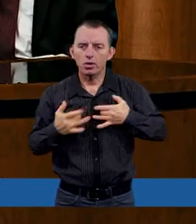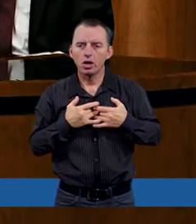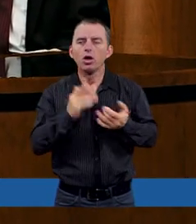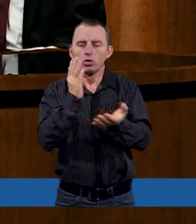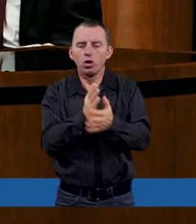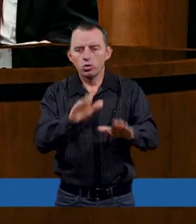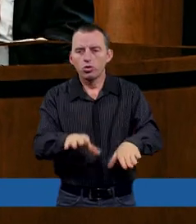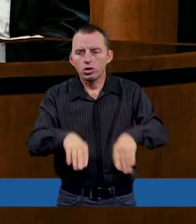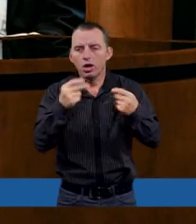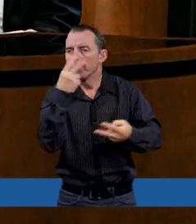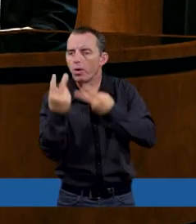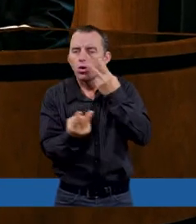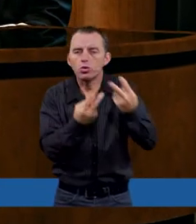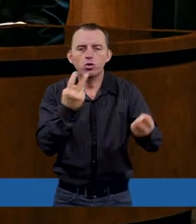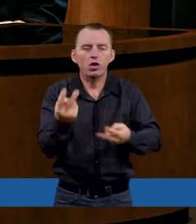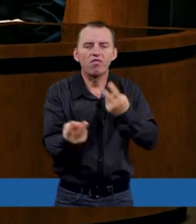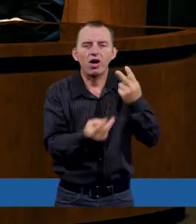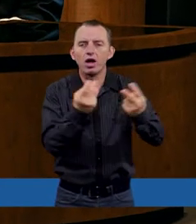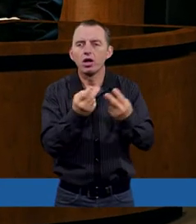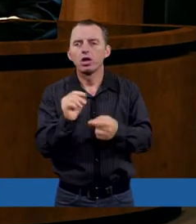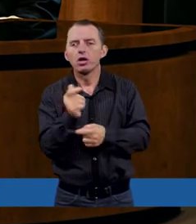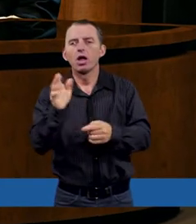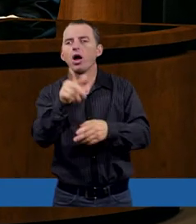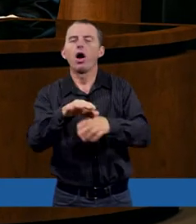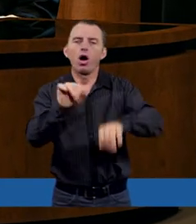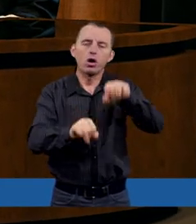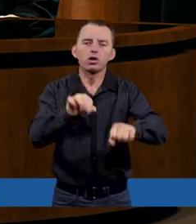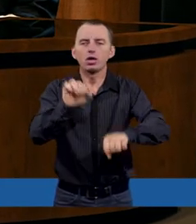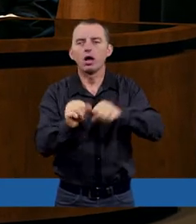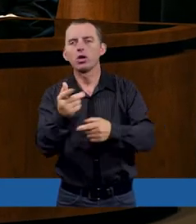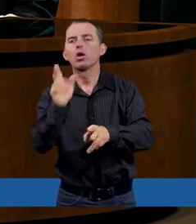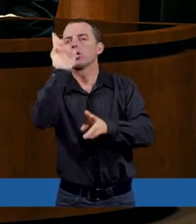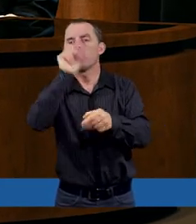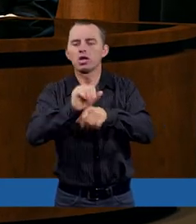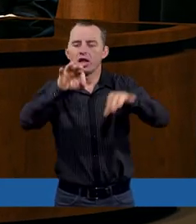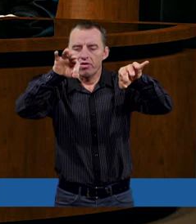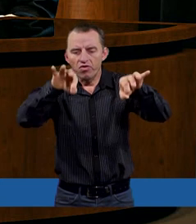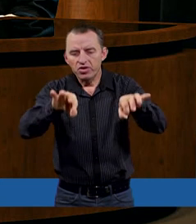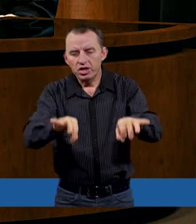zaczyna się poszukiwanie, czy czasem ta osoba nie jest temu winna.